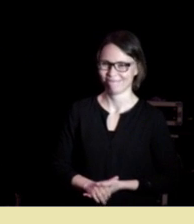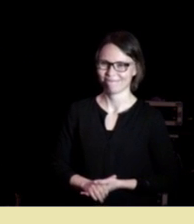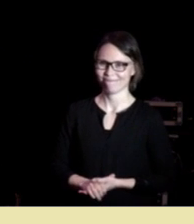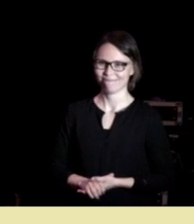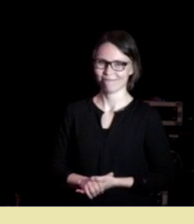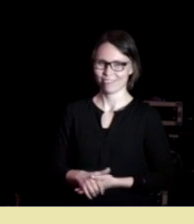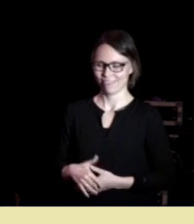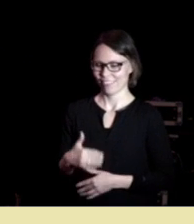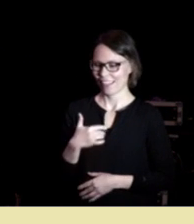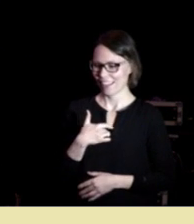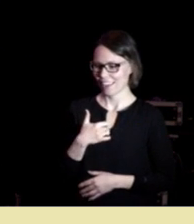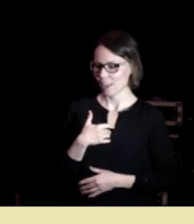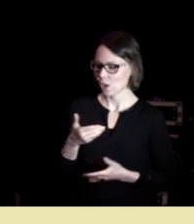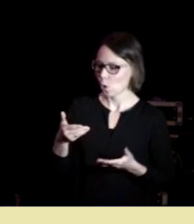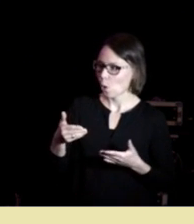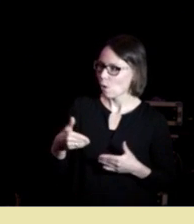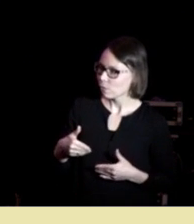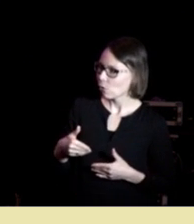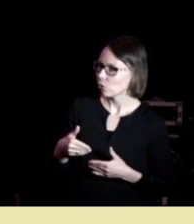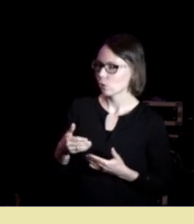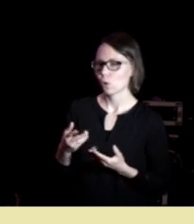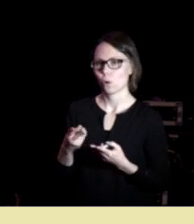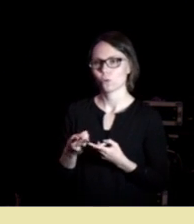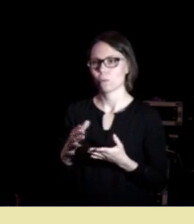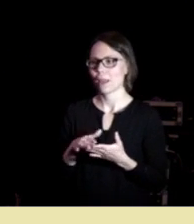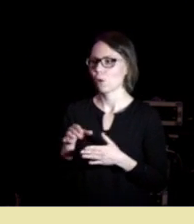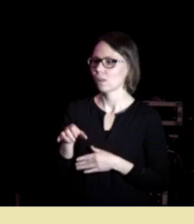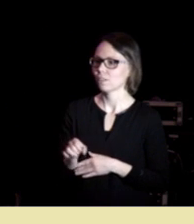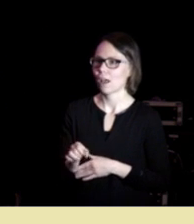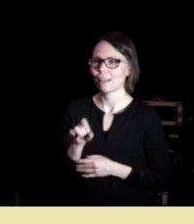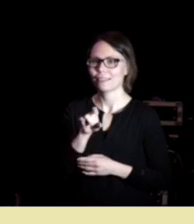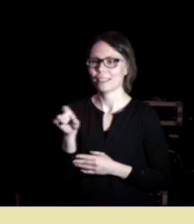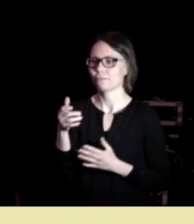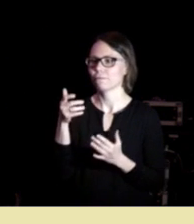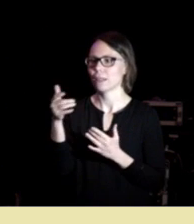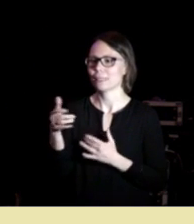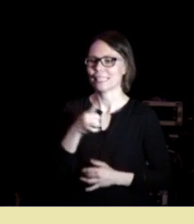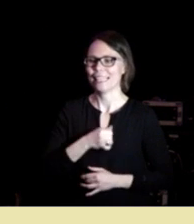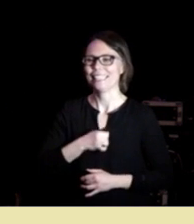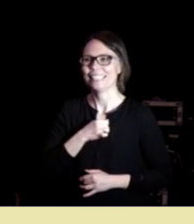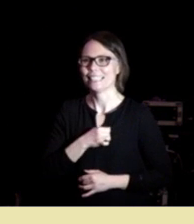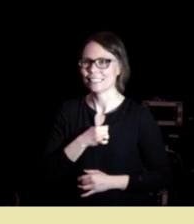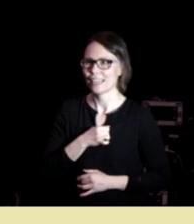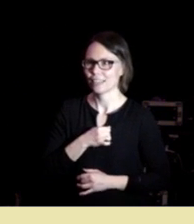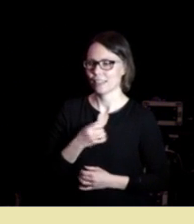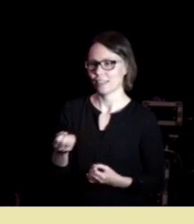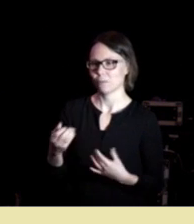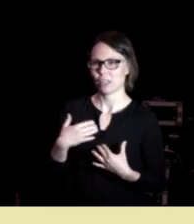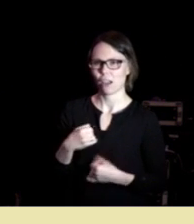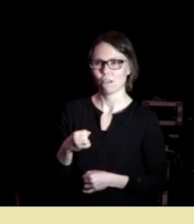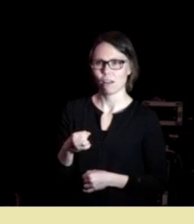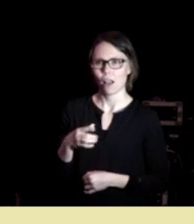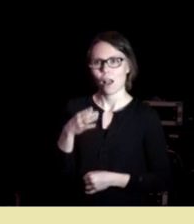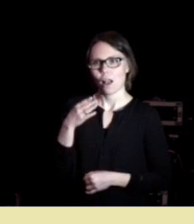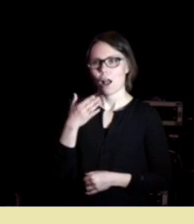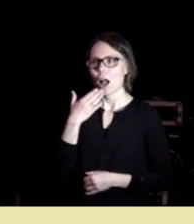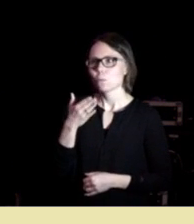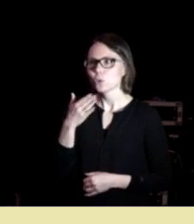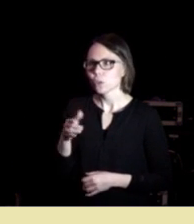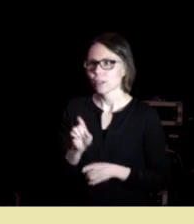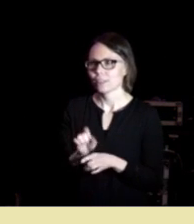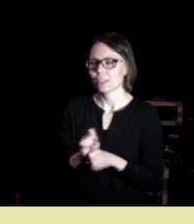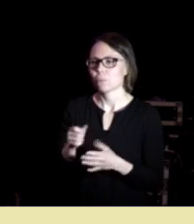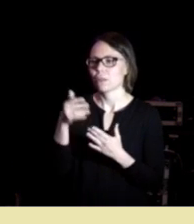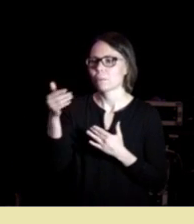Jeg har fått og dels vært med å ta titlen «Fremtidens lidelser». Jeg er litt inspirert av Hamsun. Han skriver i Sult om fremtidens